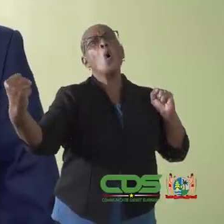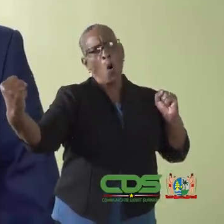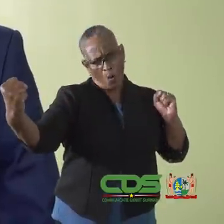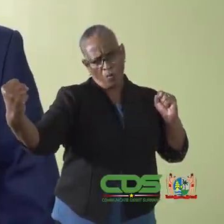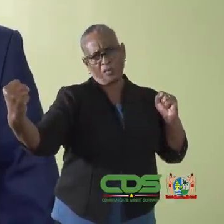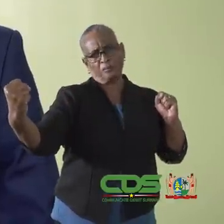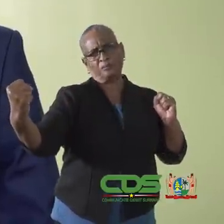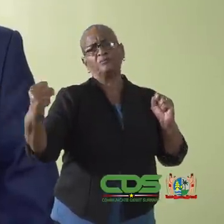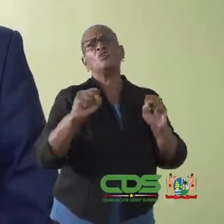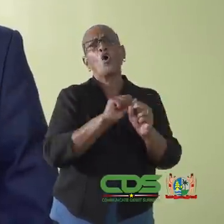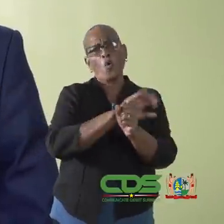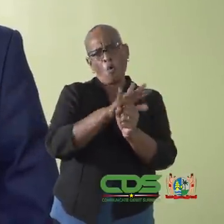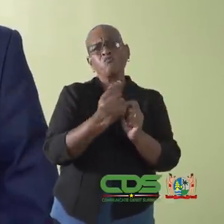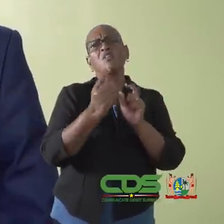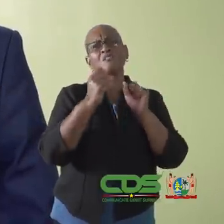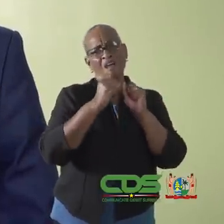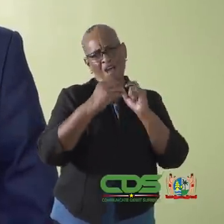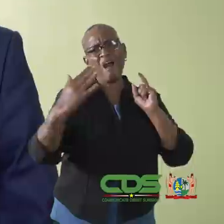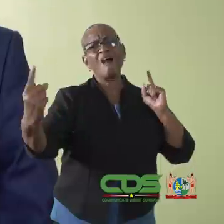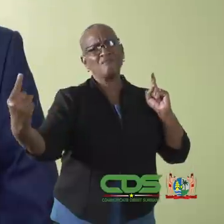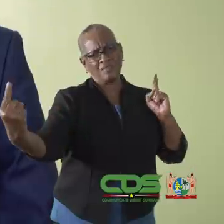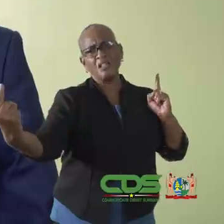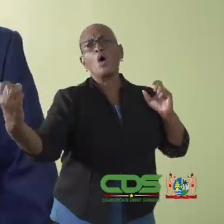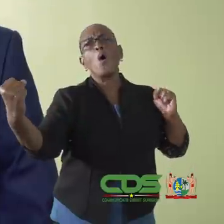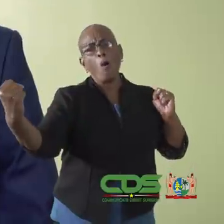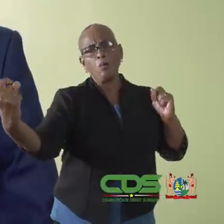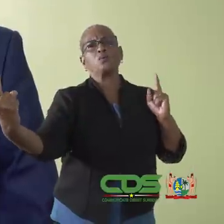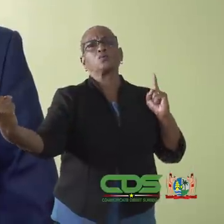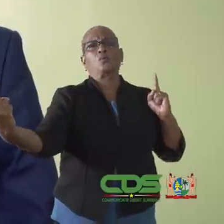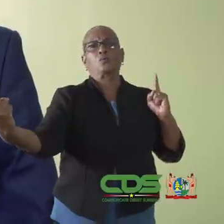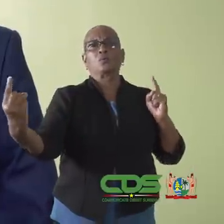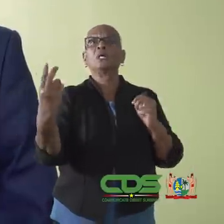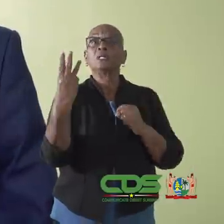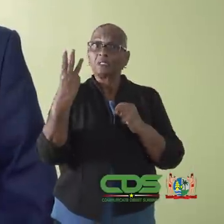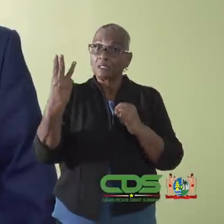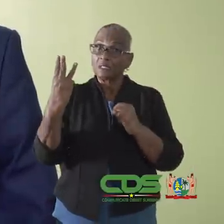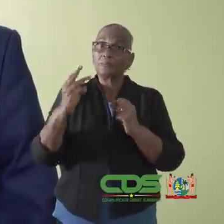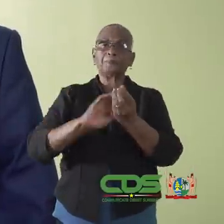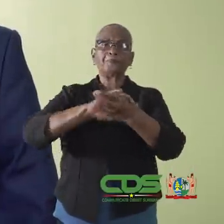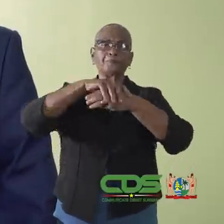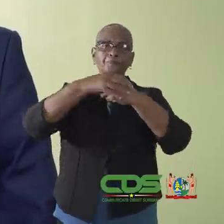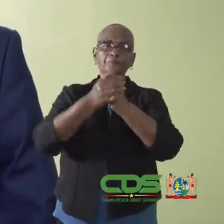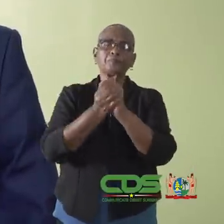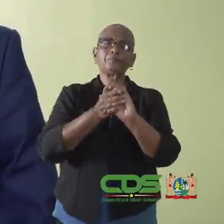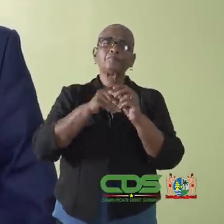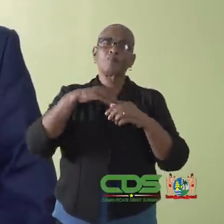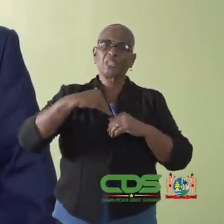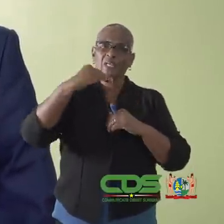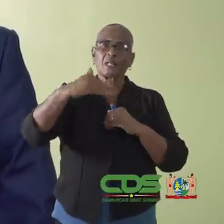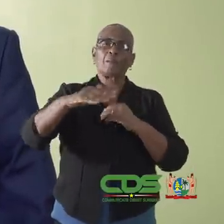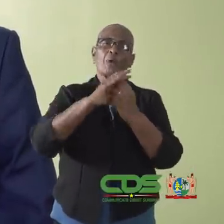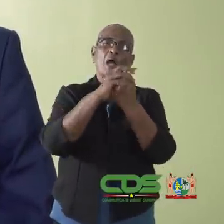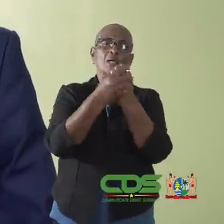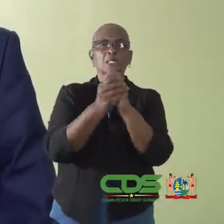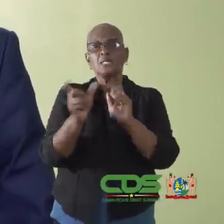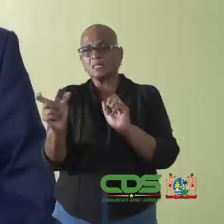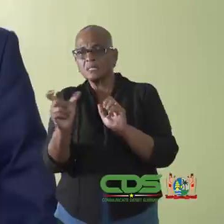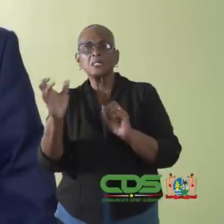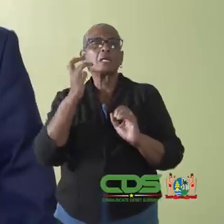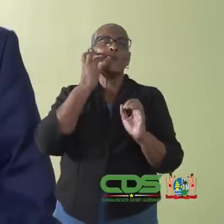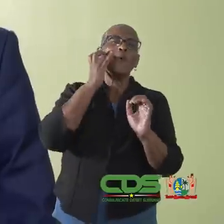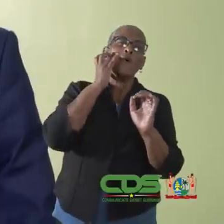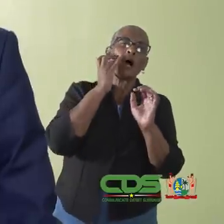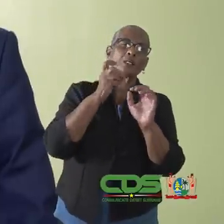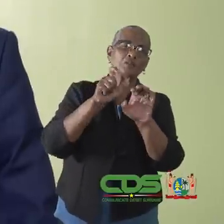meter fysieke afstand, de zogeheten COVID-afstand, altijd in 8. 3. Was regelmatig uw